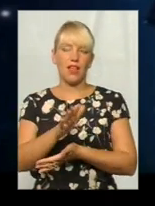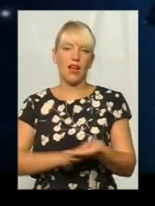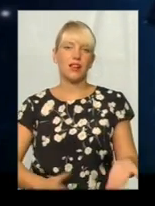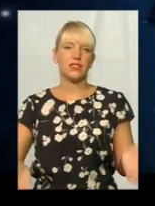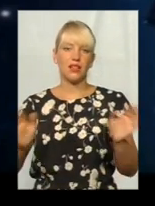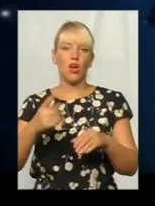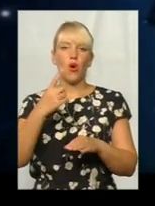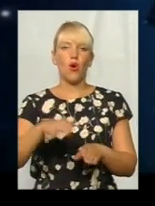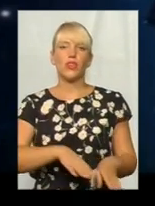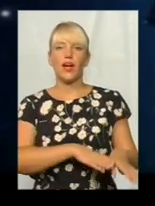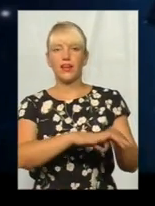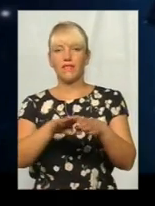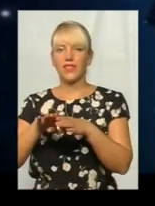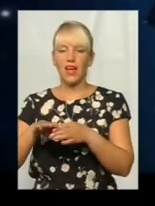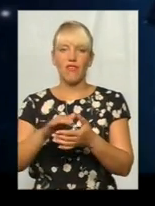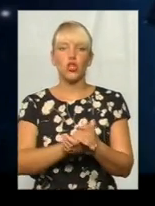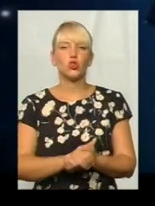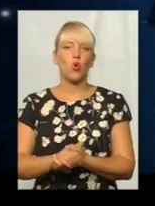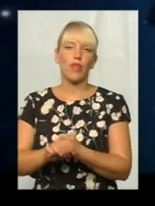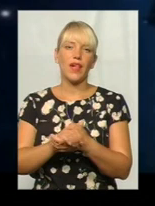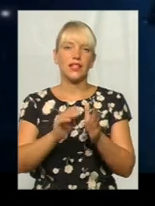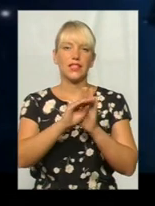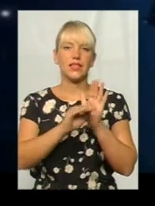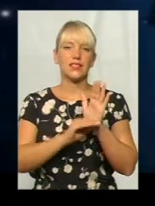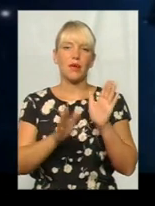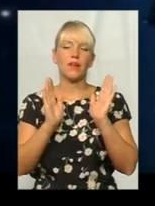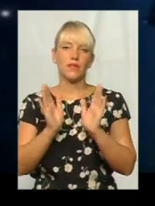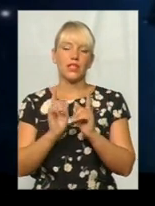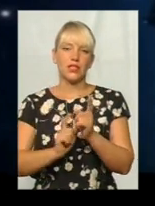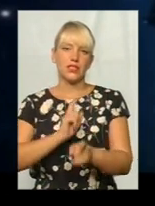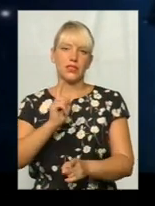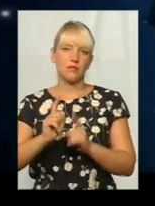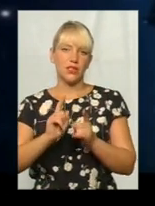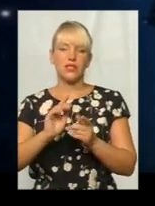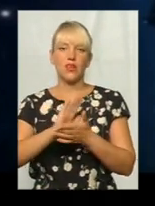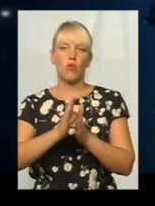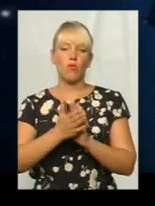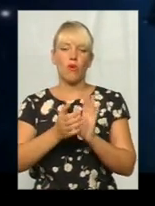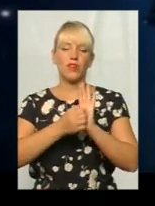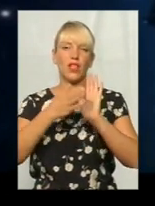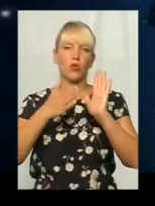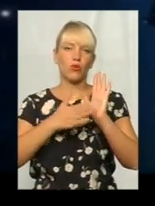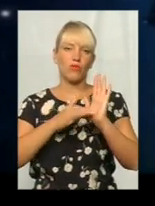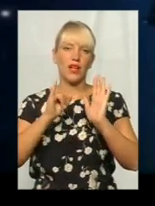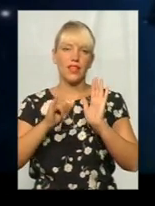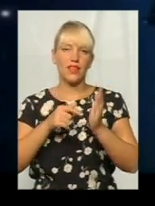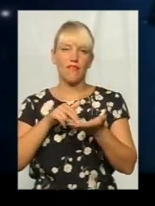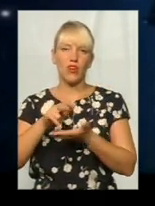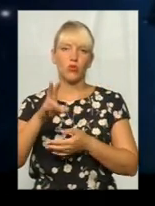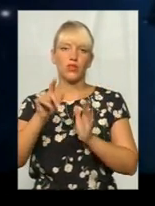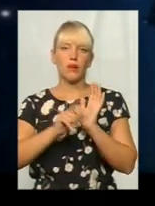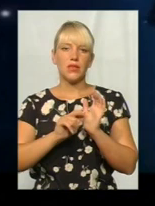однорівнева солідарна система, тільки змінюються умови нарахування пенсії і умови виходу на пенсії. Зокрема,